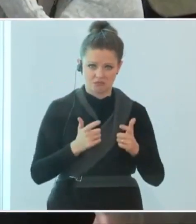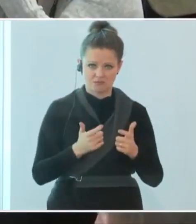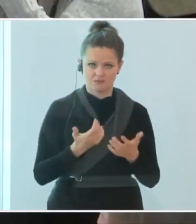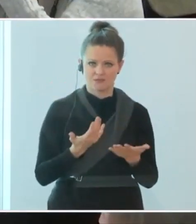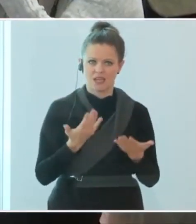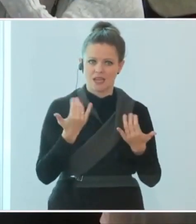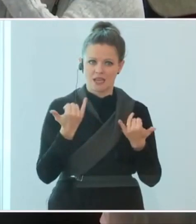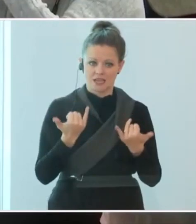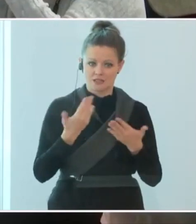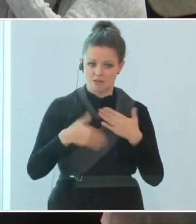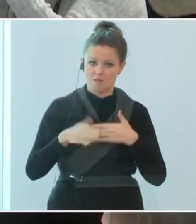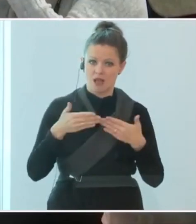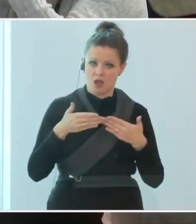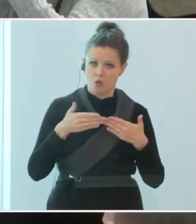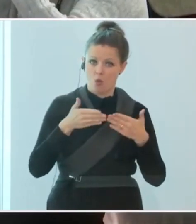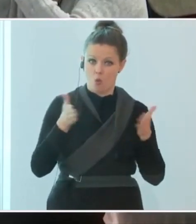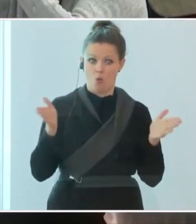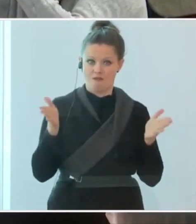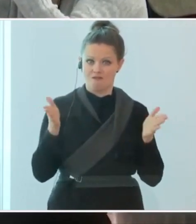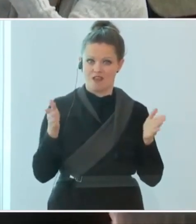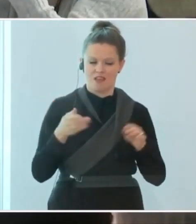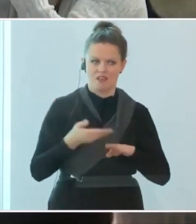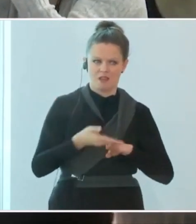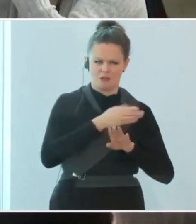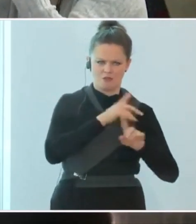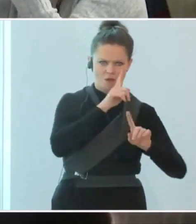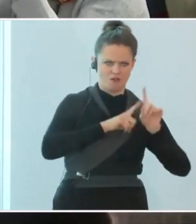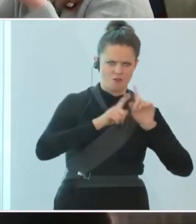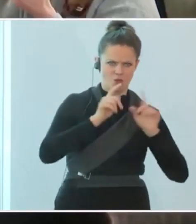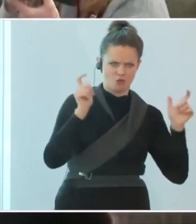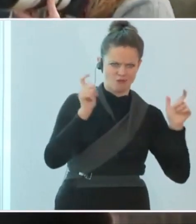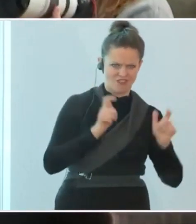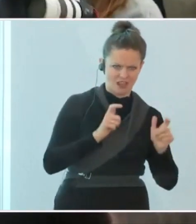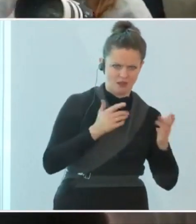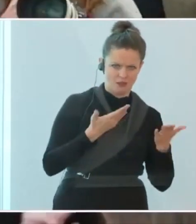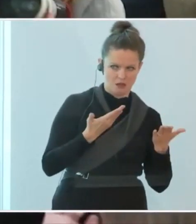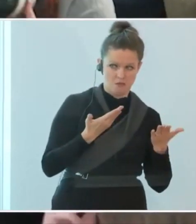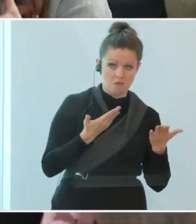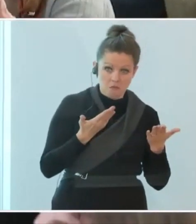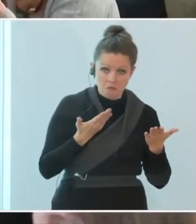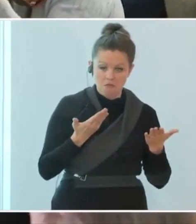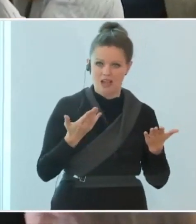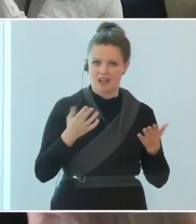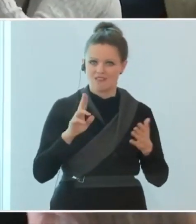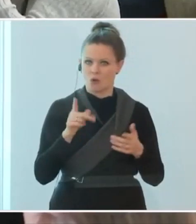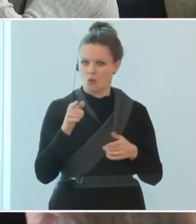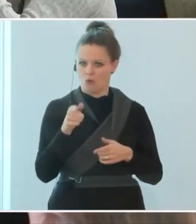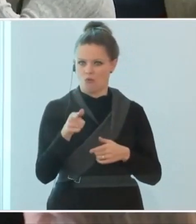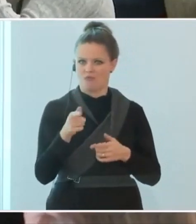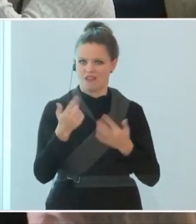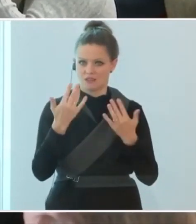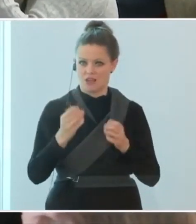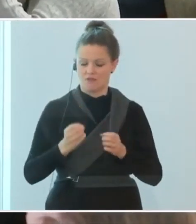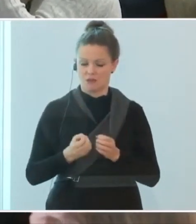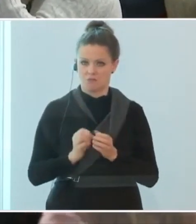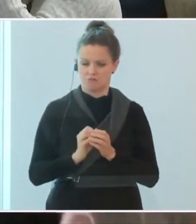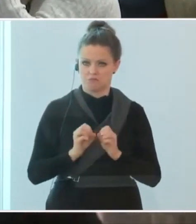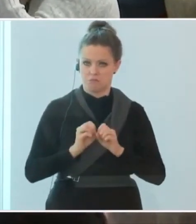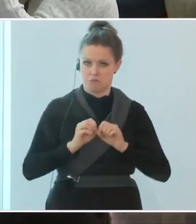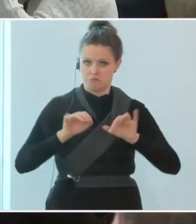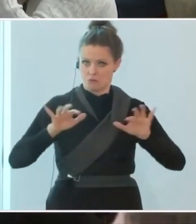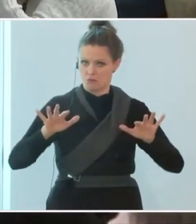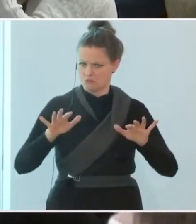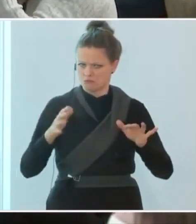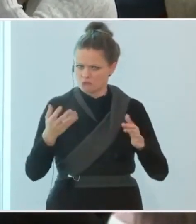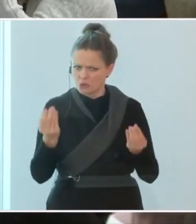aufgesperrt, als zuvor gemutmaßt wurde. Worauf begründen Sie, dass da die Zahlen nicht schneller dann wieder hochgehen? Und